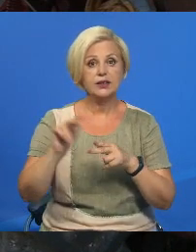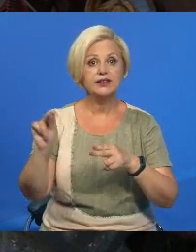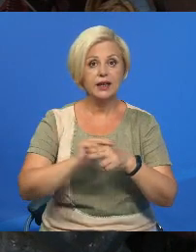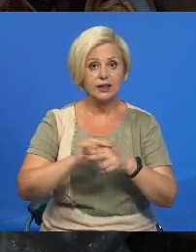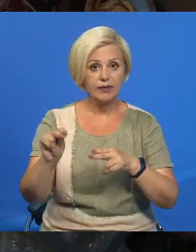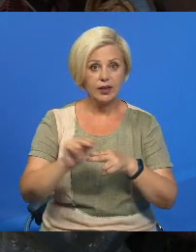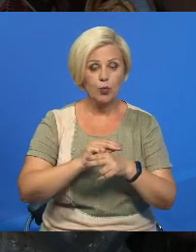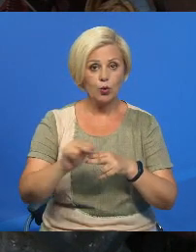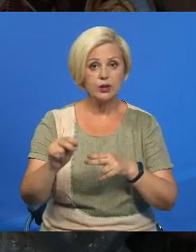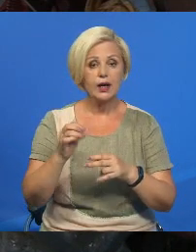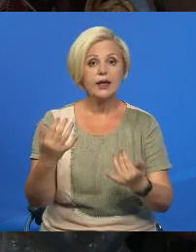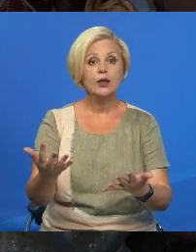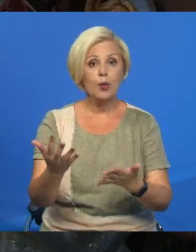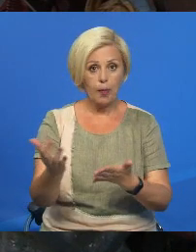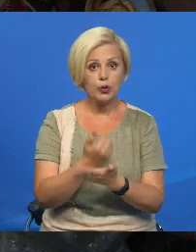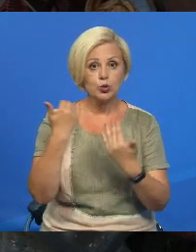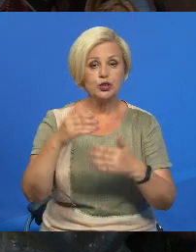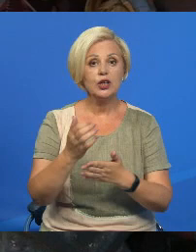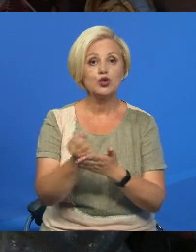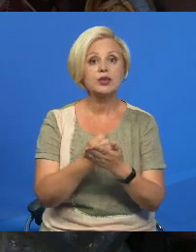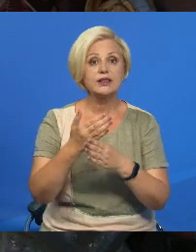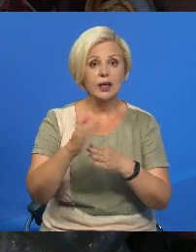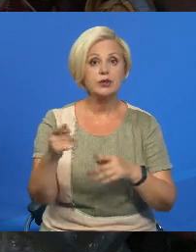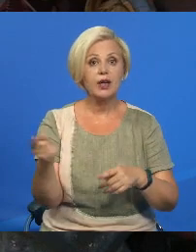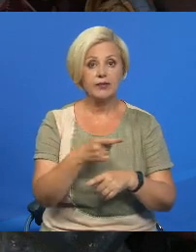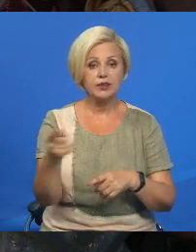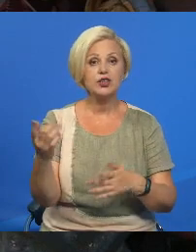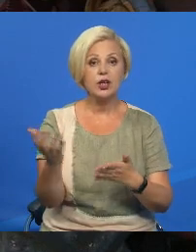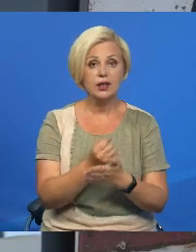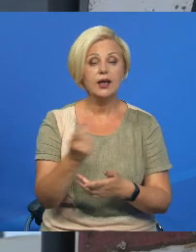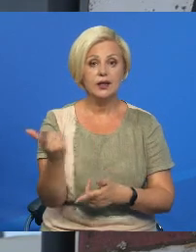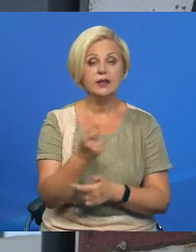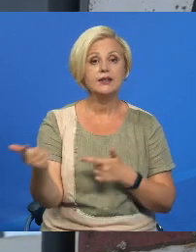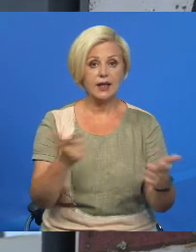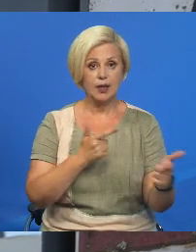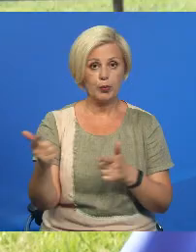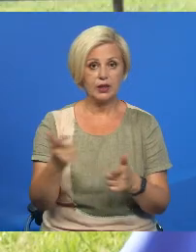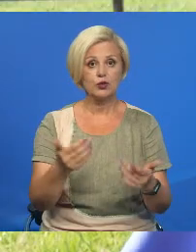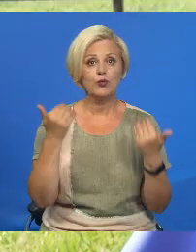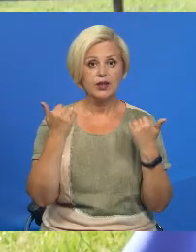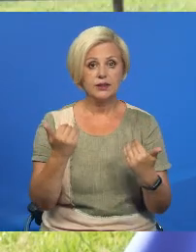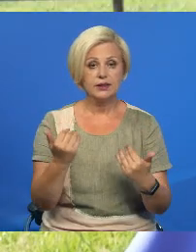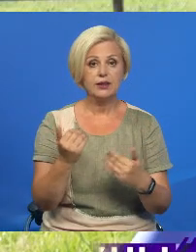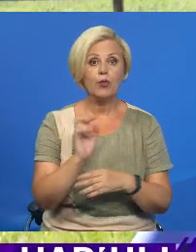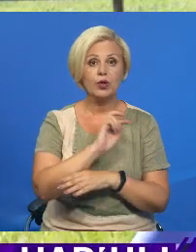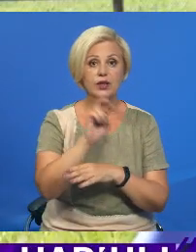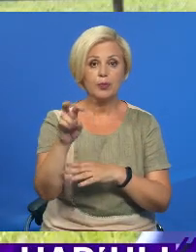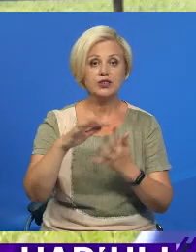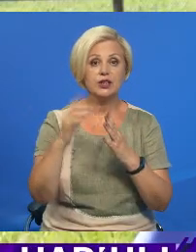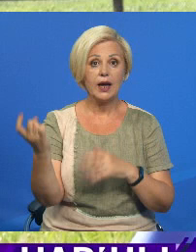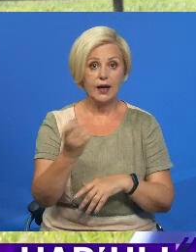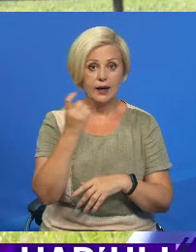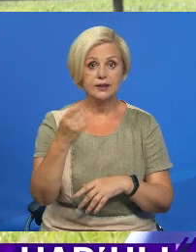получили запчасти и в течение недели мы их подготовим полностью. Сегодня, посещая уже хозяйство, видим, что